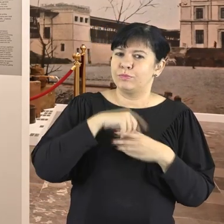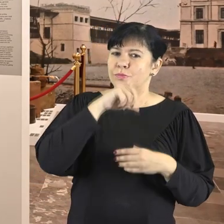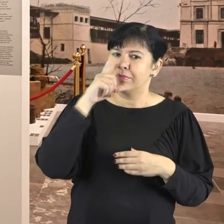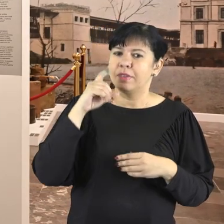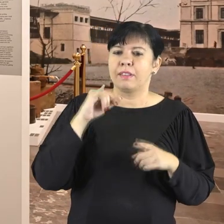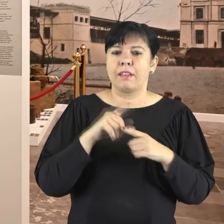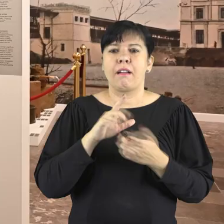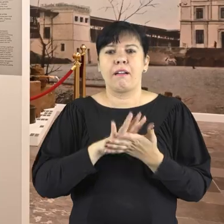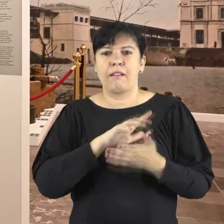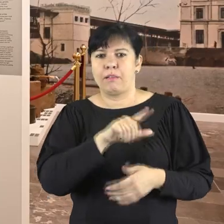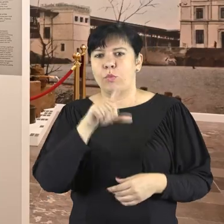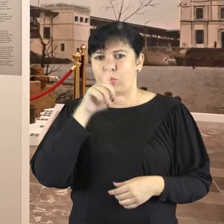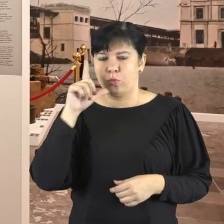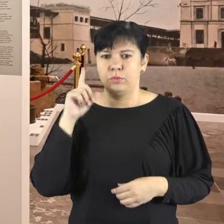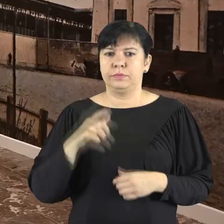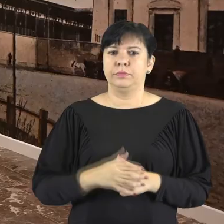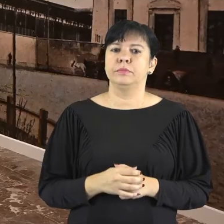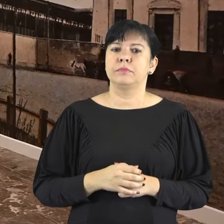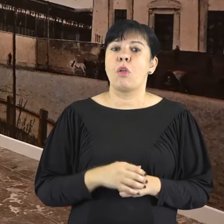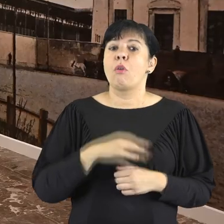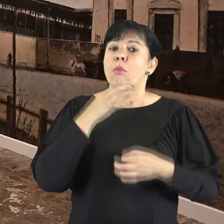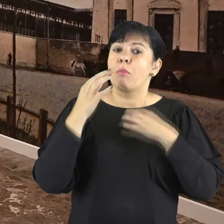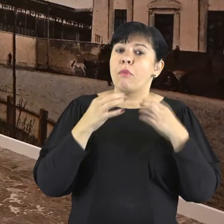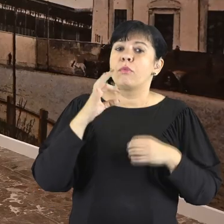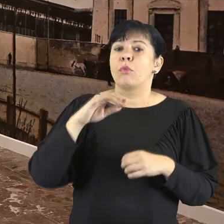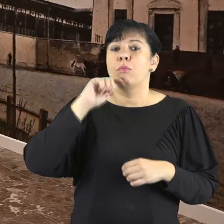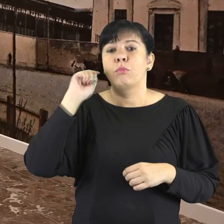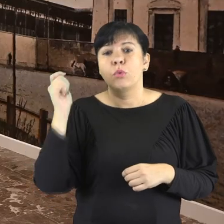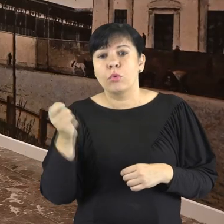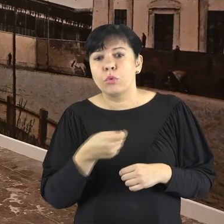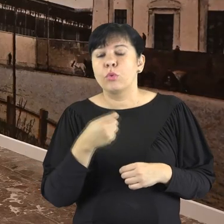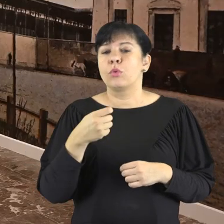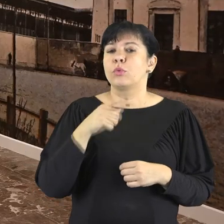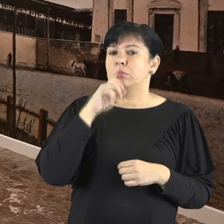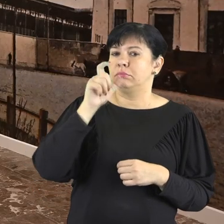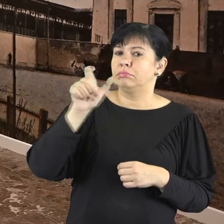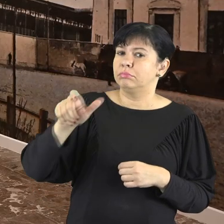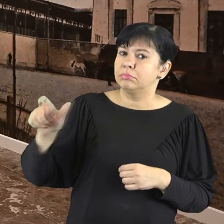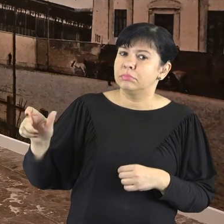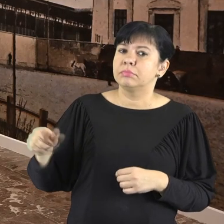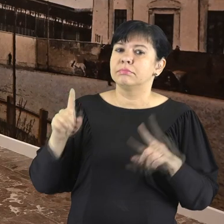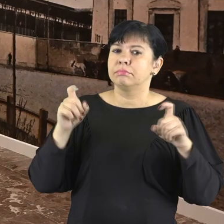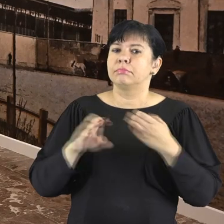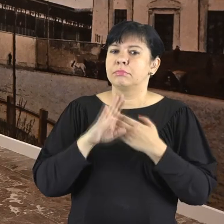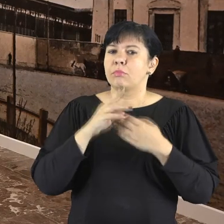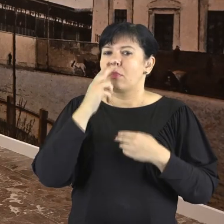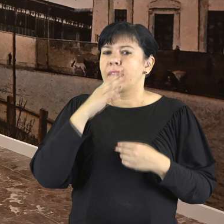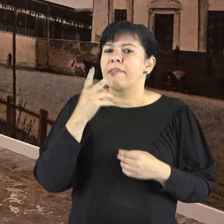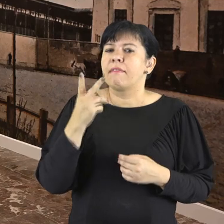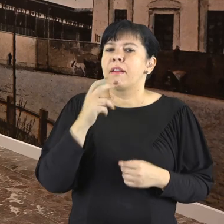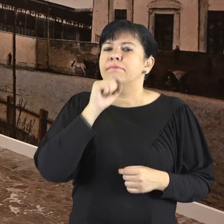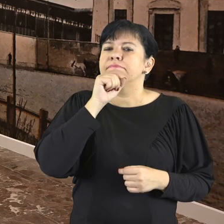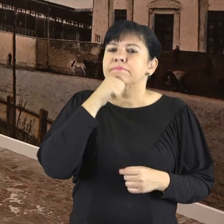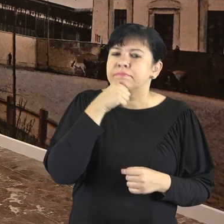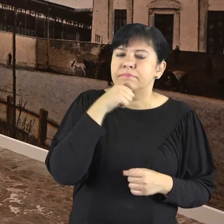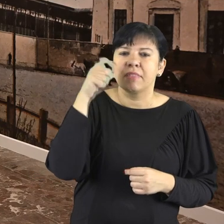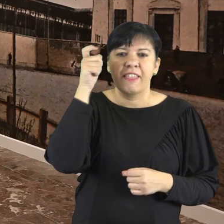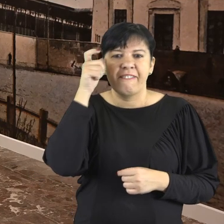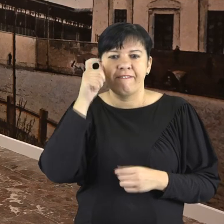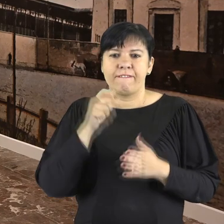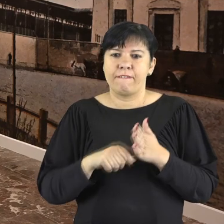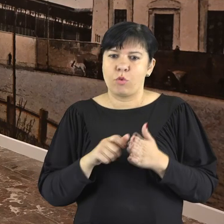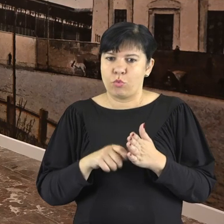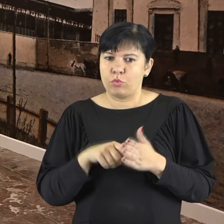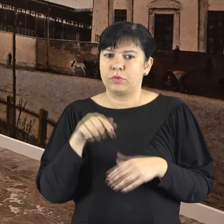duchową i materialną Łodzian. Opowieść o podróżowaniu Łodzian rozpoczynamy prezentacją dwóch najstarszych